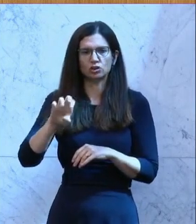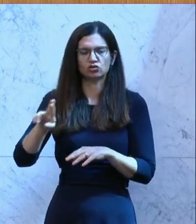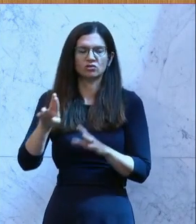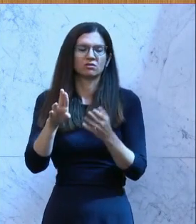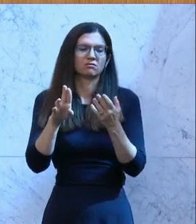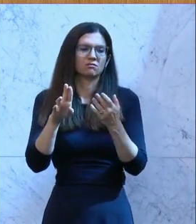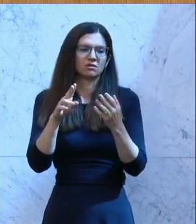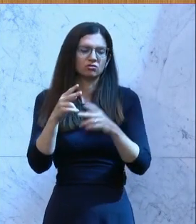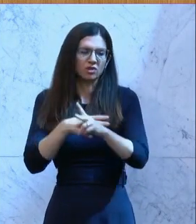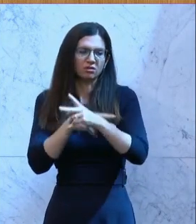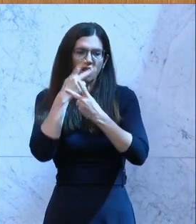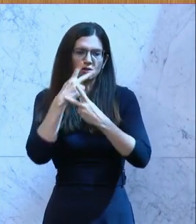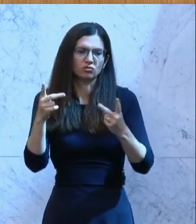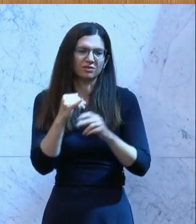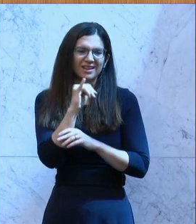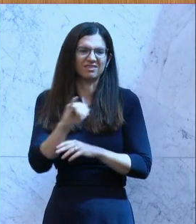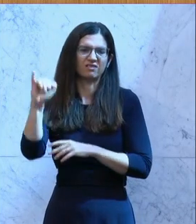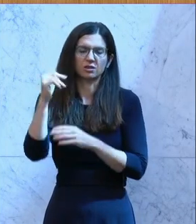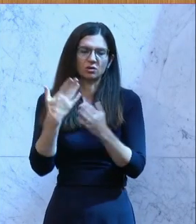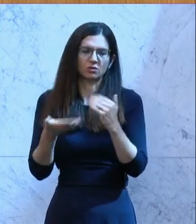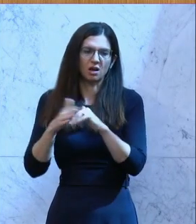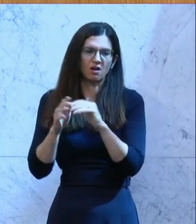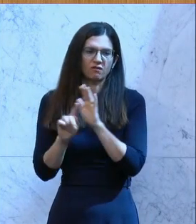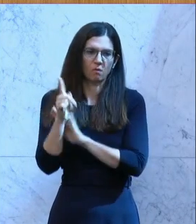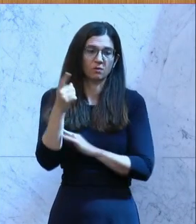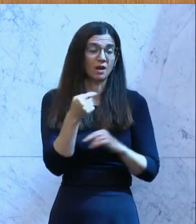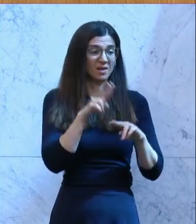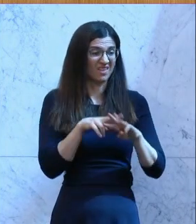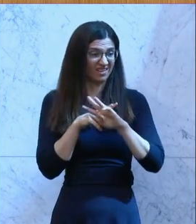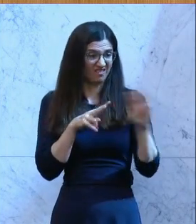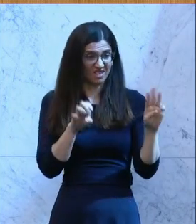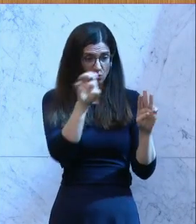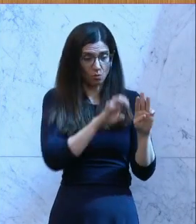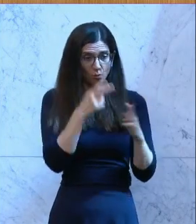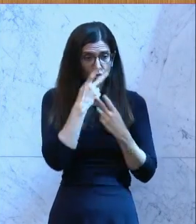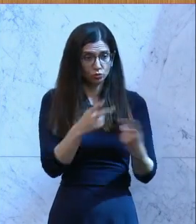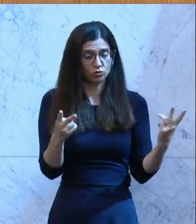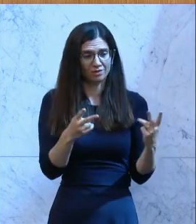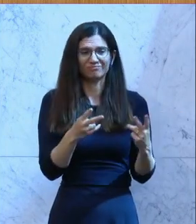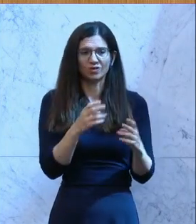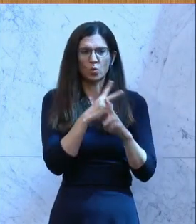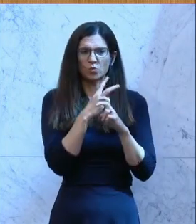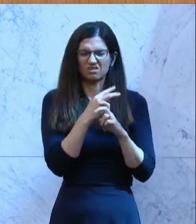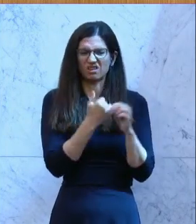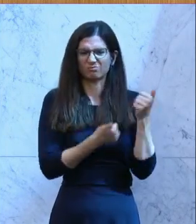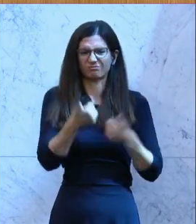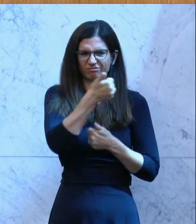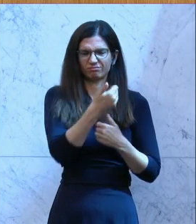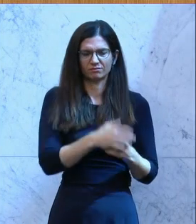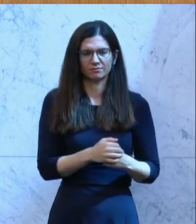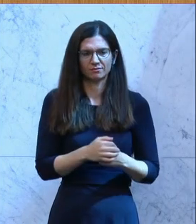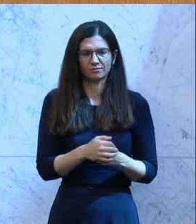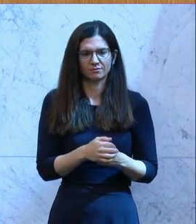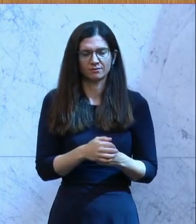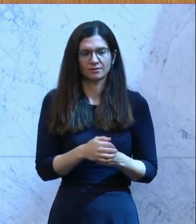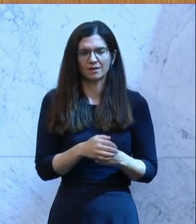Inflation als wir. Aber die vergleichbaren Staaten, wenn ich die westeuropäischen Staaten heranziehe, haben wir die höchste Inflation in